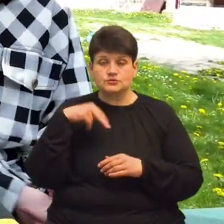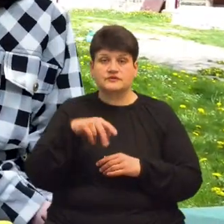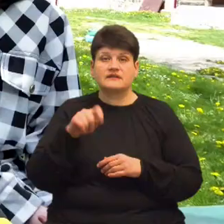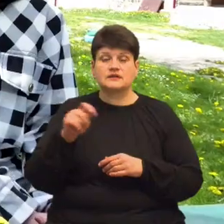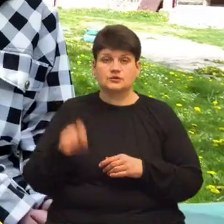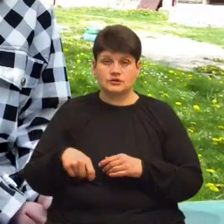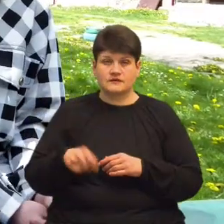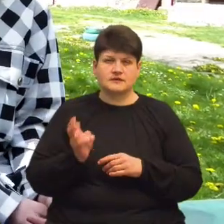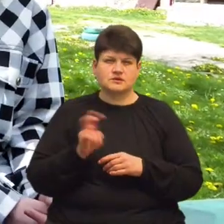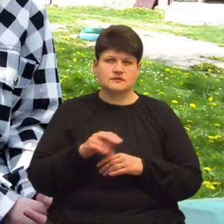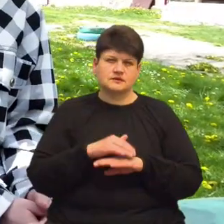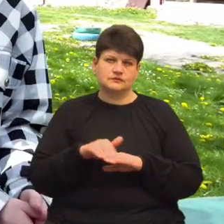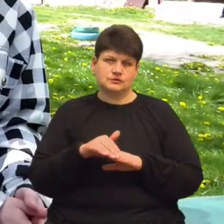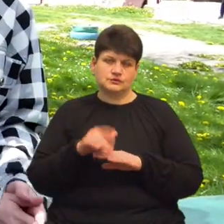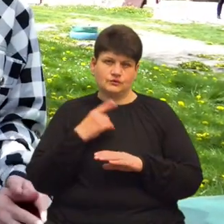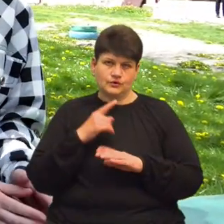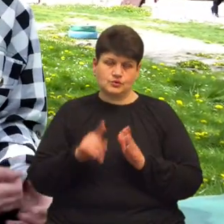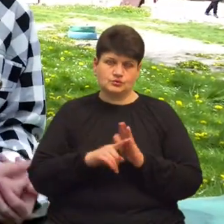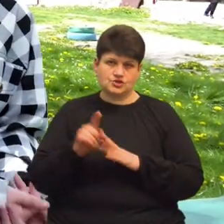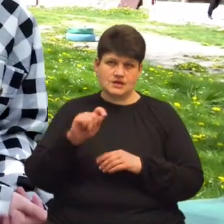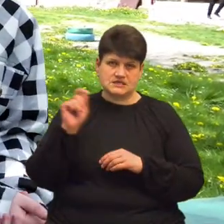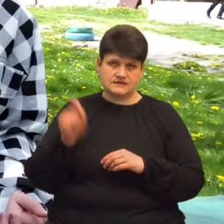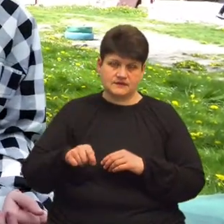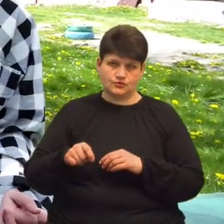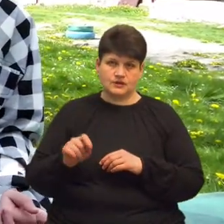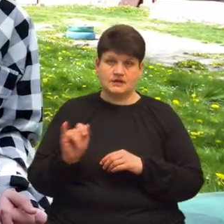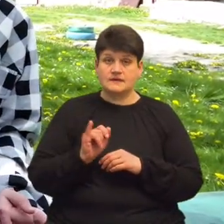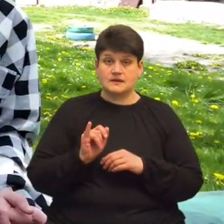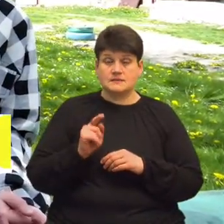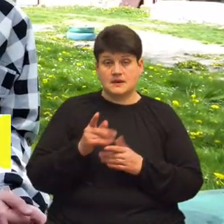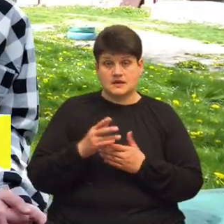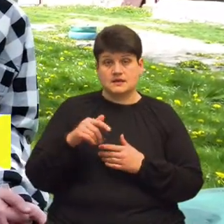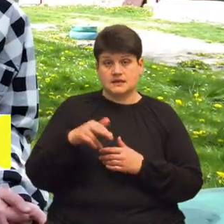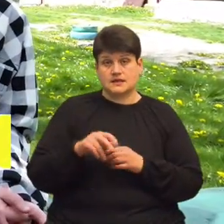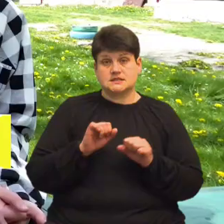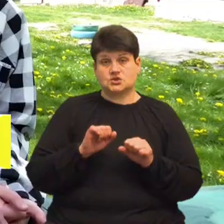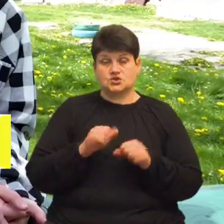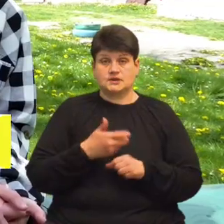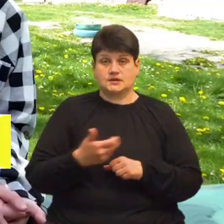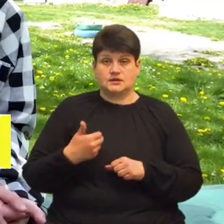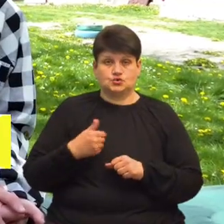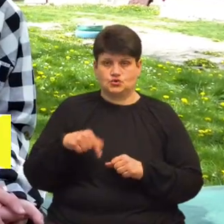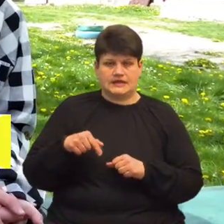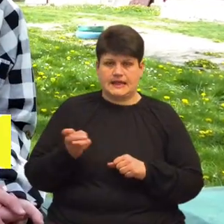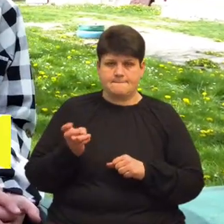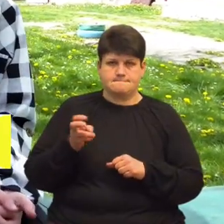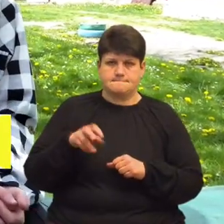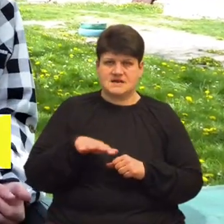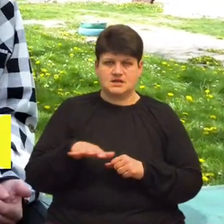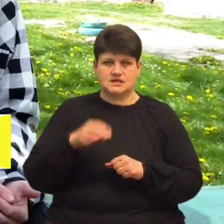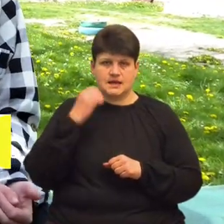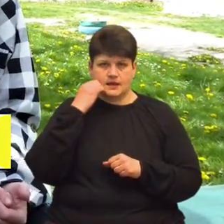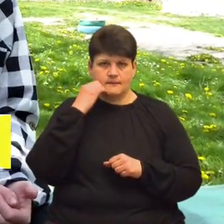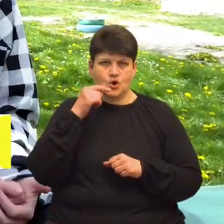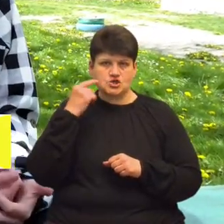каже, що почалася війна, і він має йти захищати нас, щоб сюди не прийшли на скалі